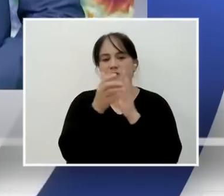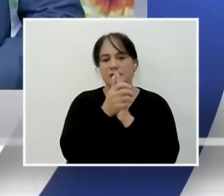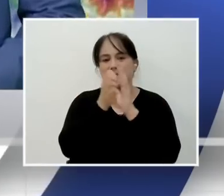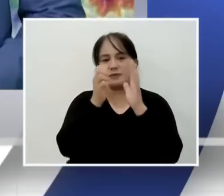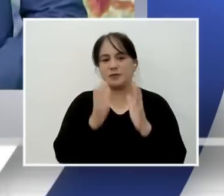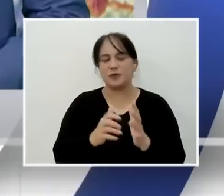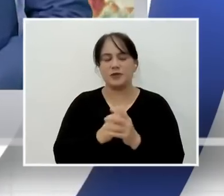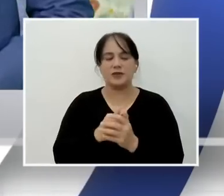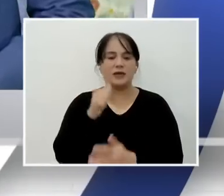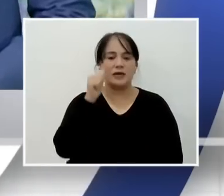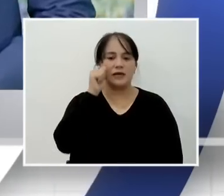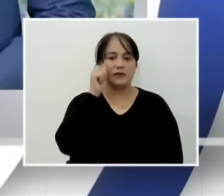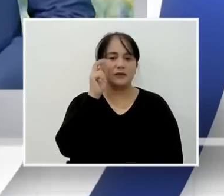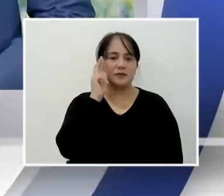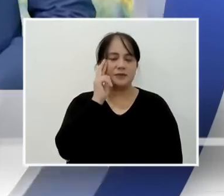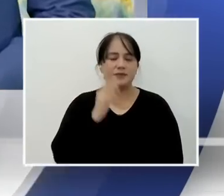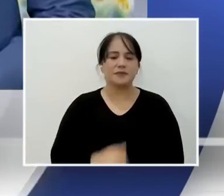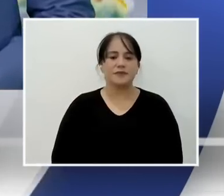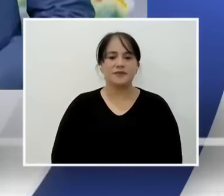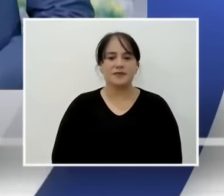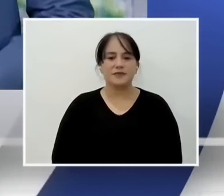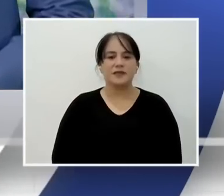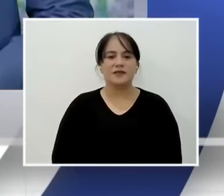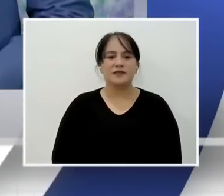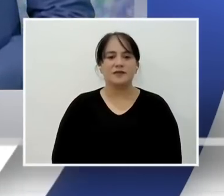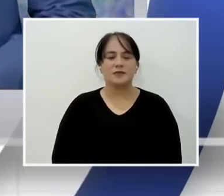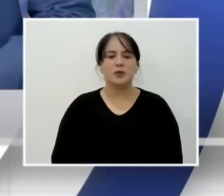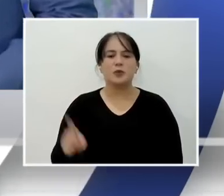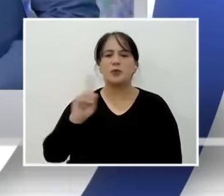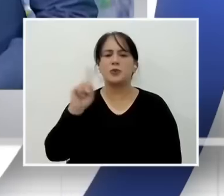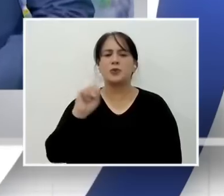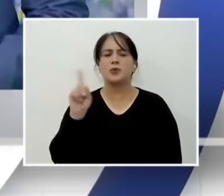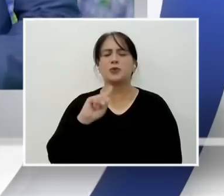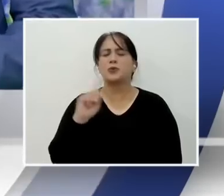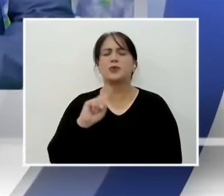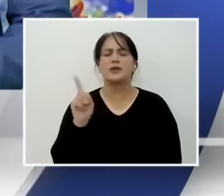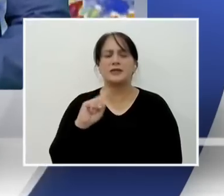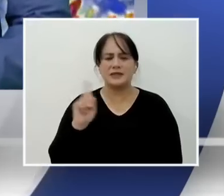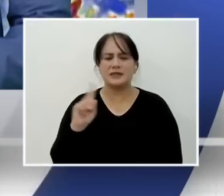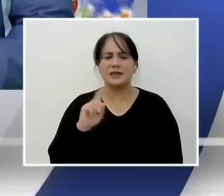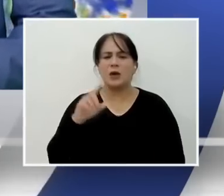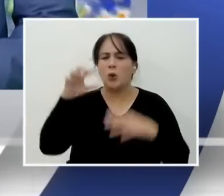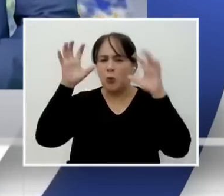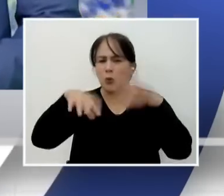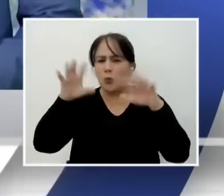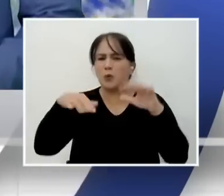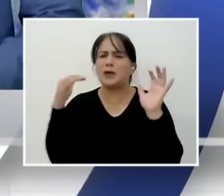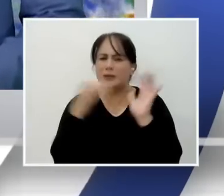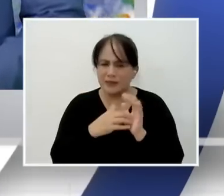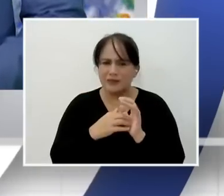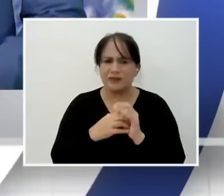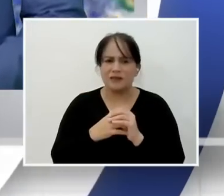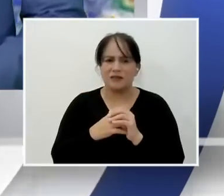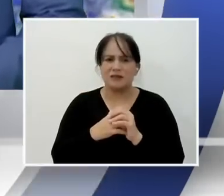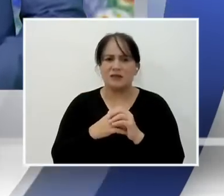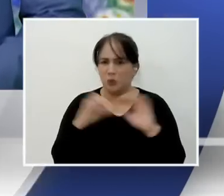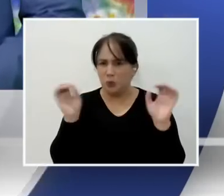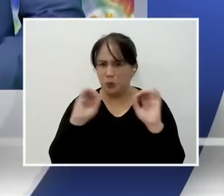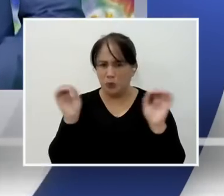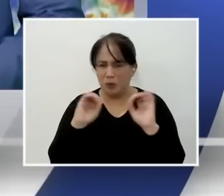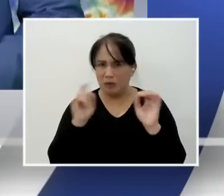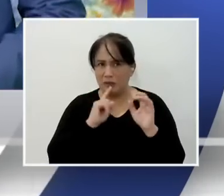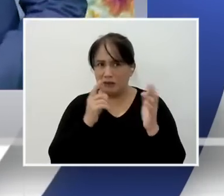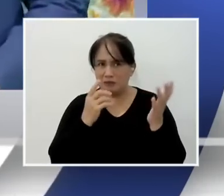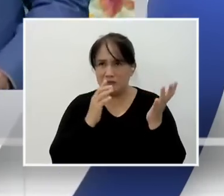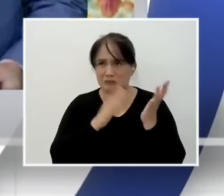Rojas. Ariel, ano ba talaga? Pumula na naman, wala ba talagang sama ng panahon, Ariel?